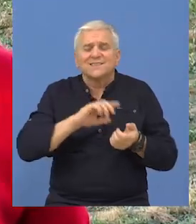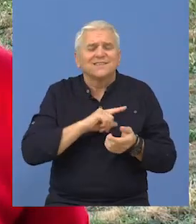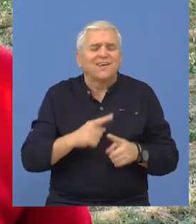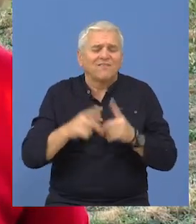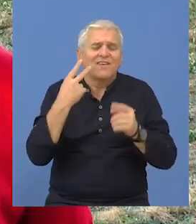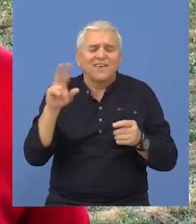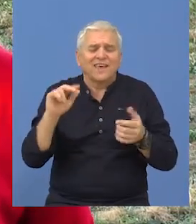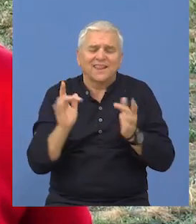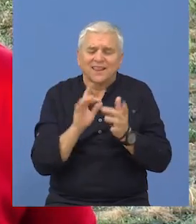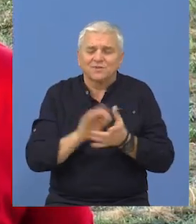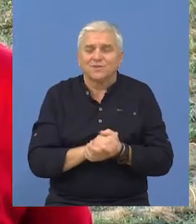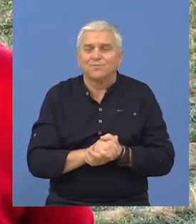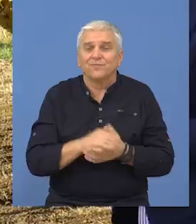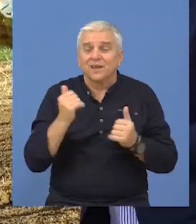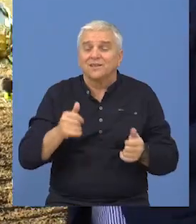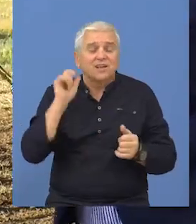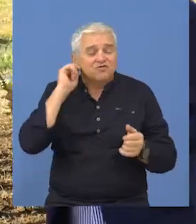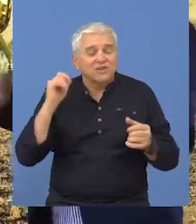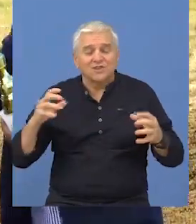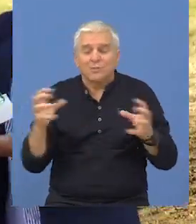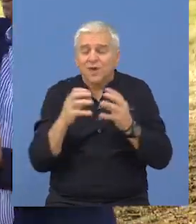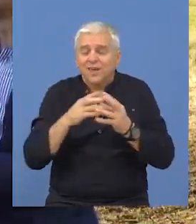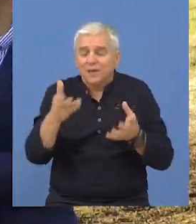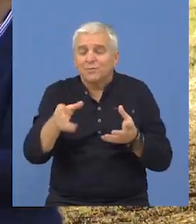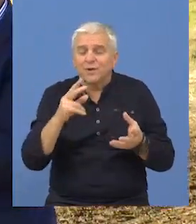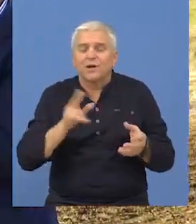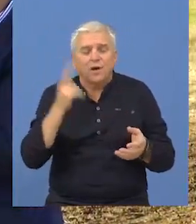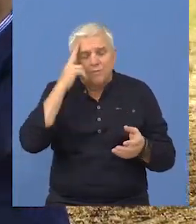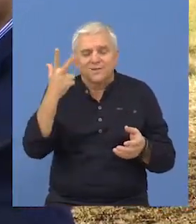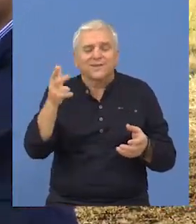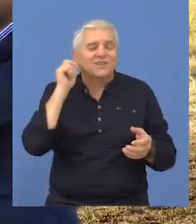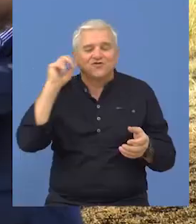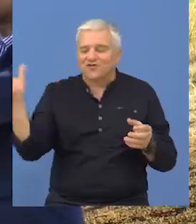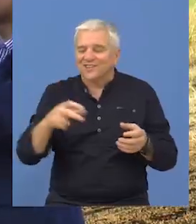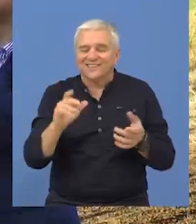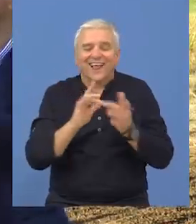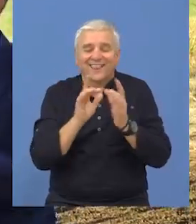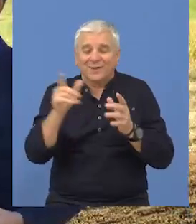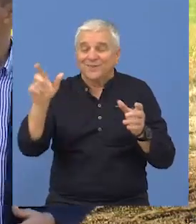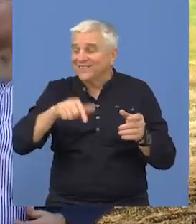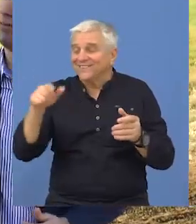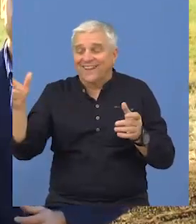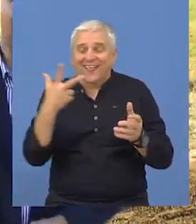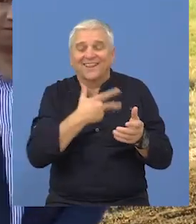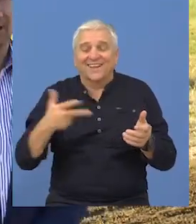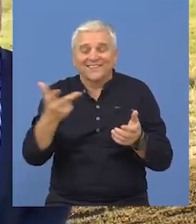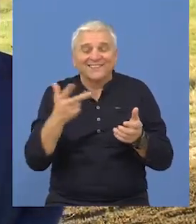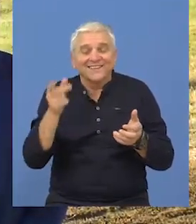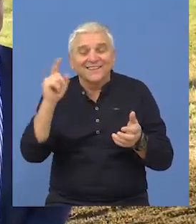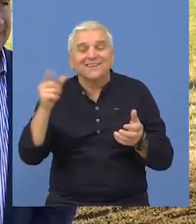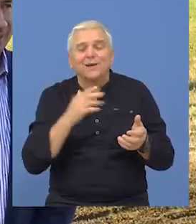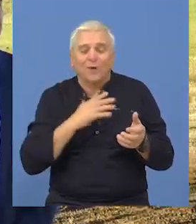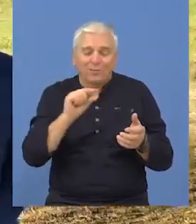i celim vikend, trkačkim vikendom. U damskom timu poznate nas tri musketarke, ko što da kažem,